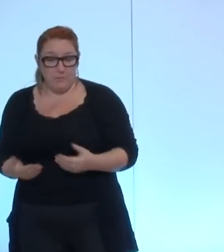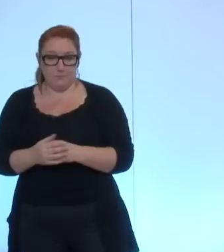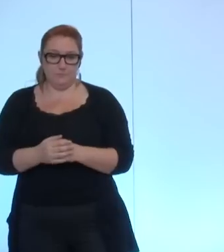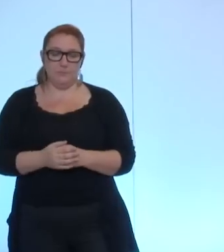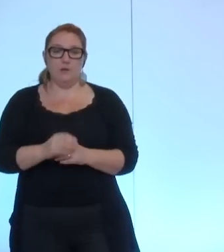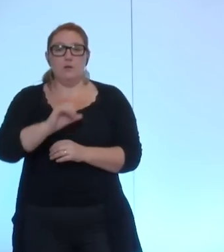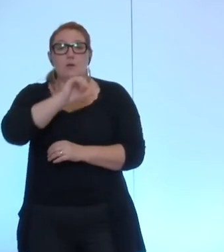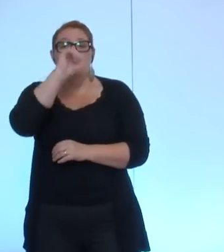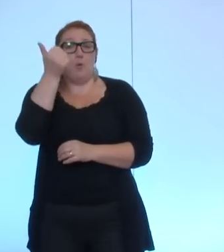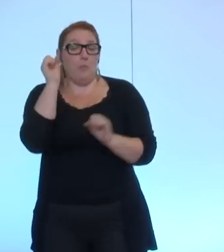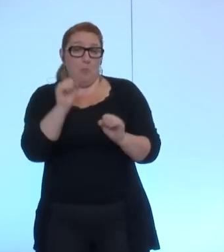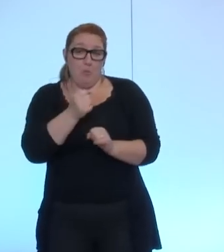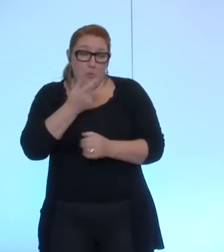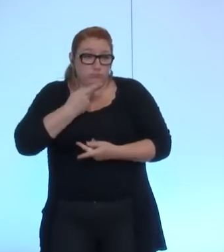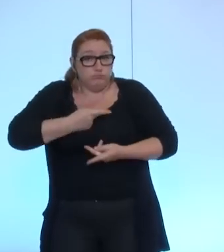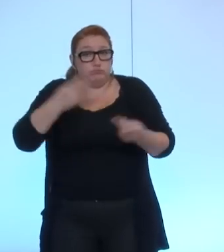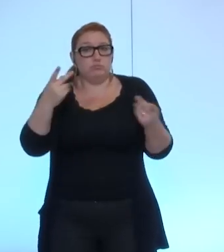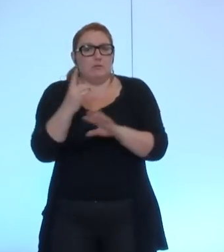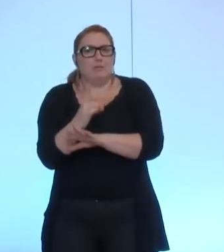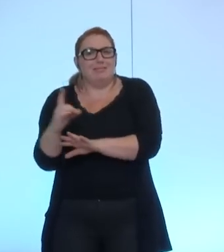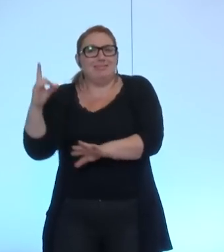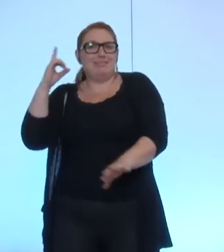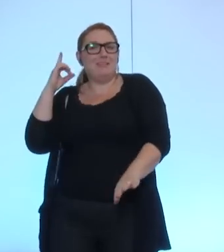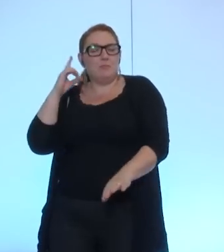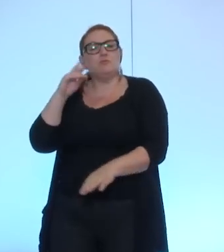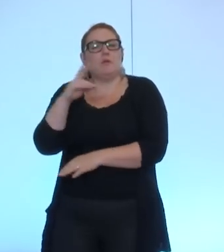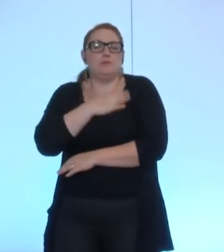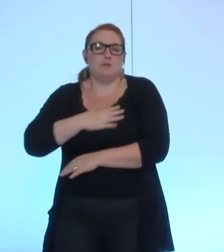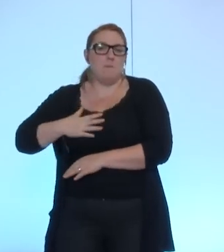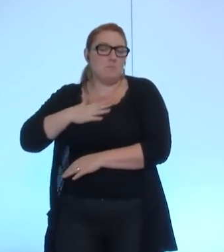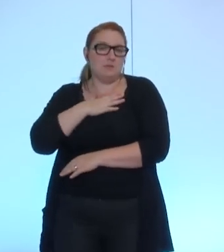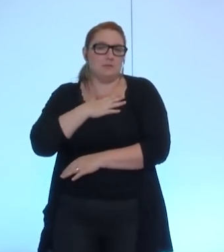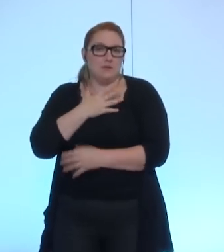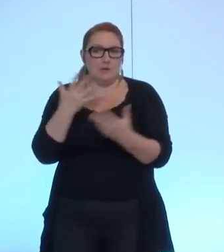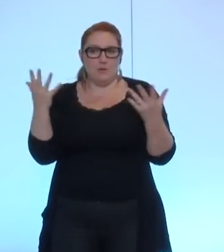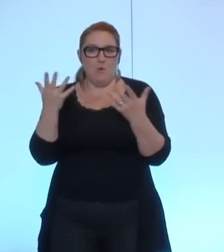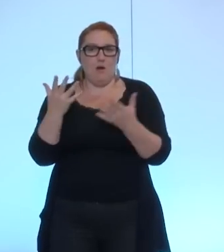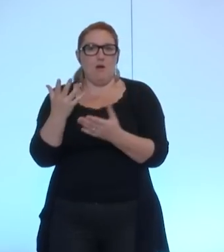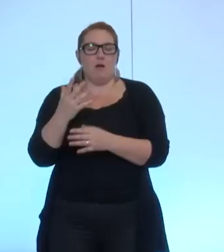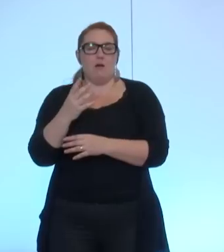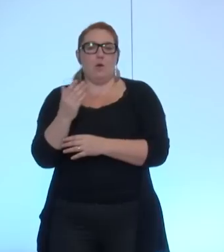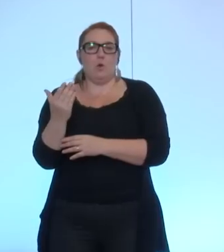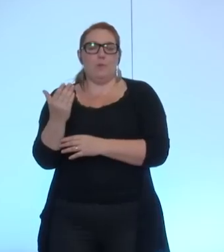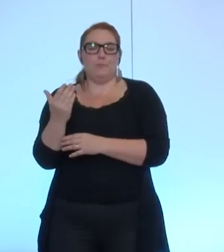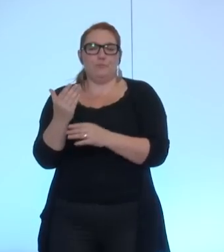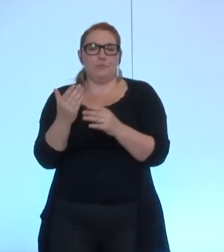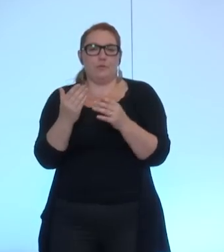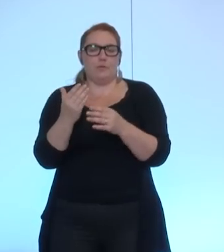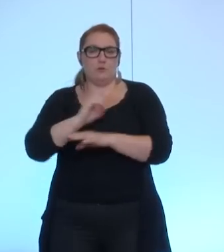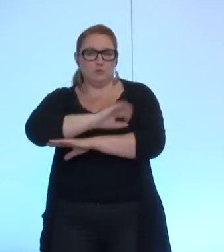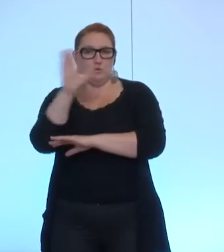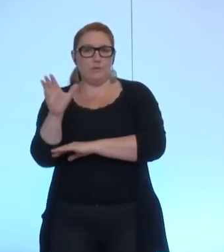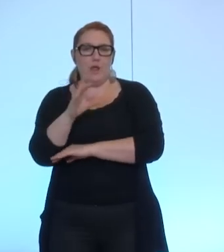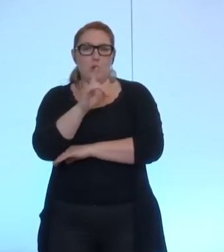dimanche dernier. C'est toujours un plaisir de sortir le Dauphiné libéré de la